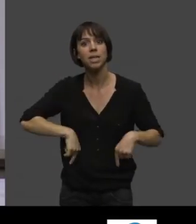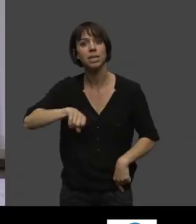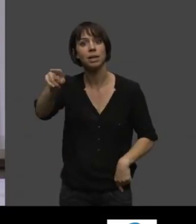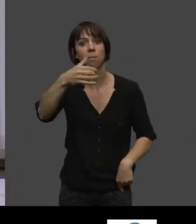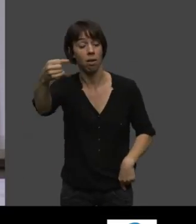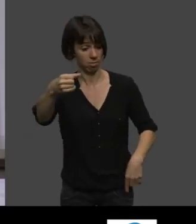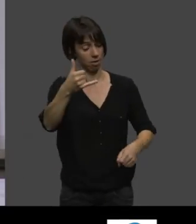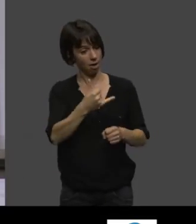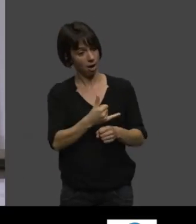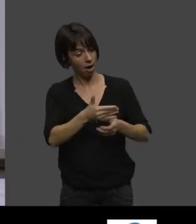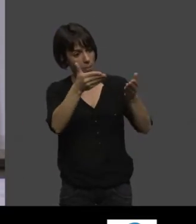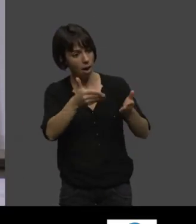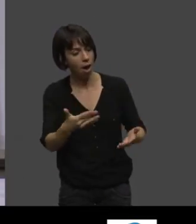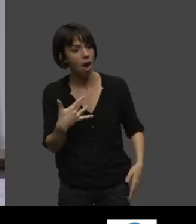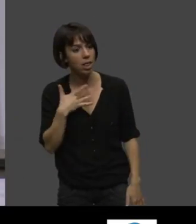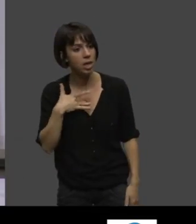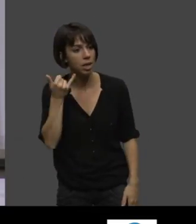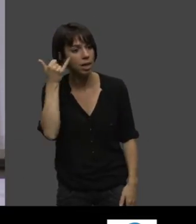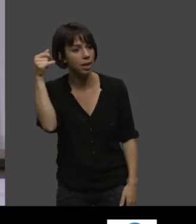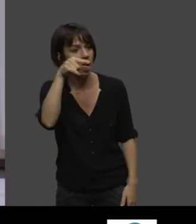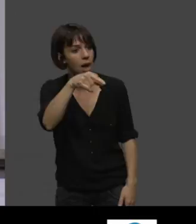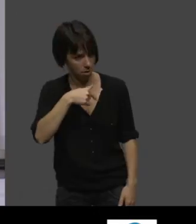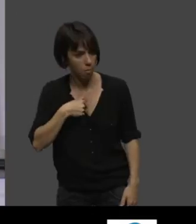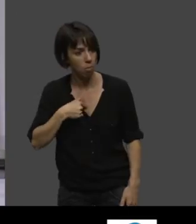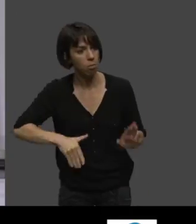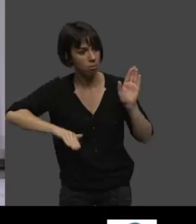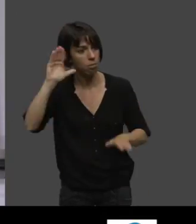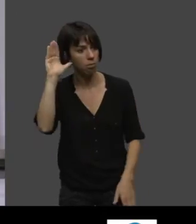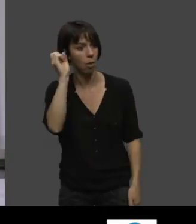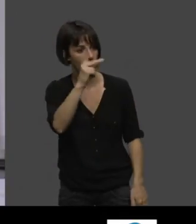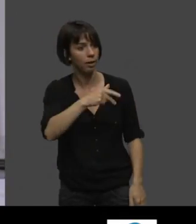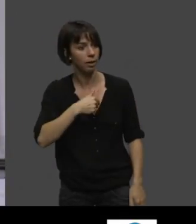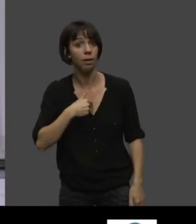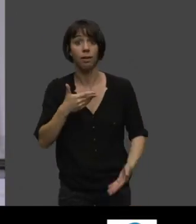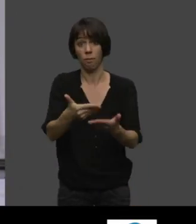tout à fait intéressant et je suis preneur. Voilà comment les choses se sont passées, vous voyez, presque,